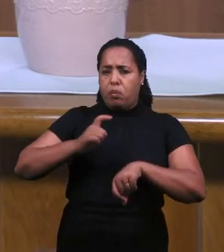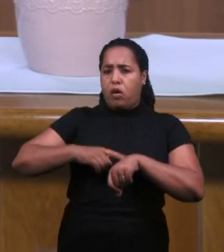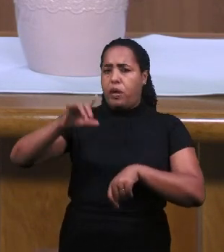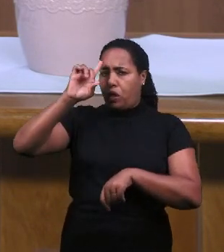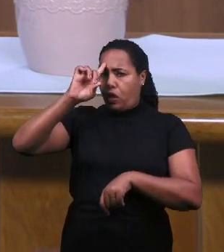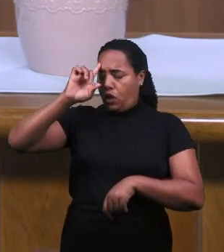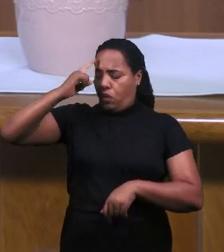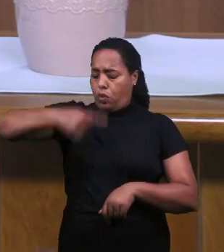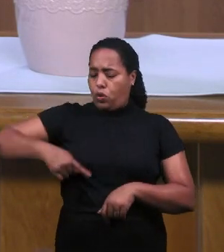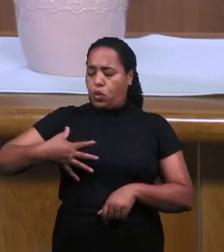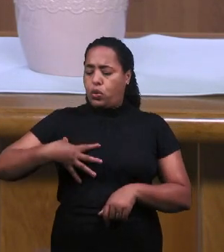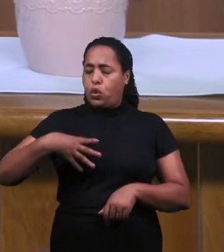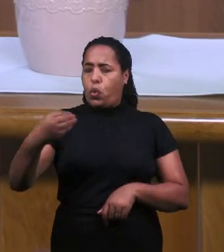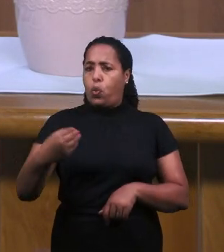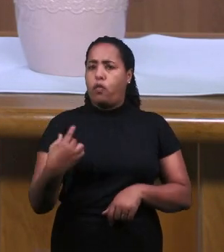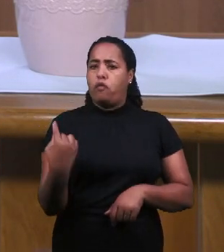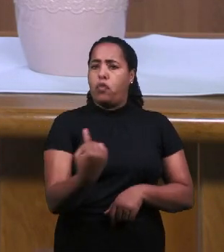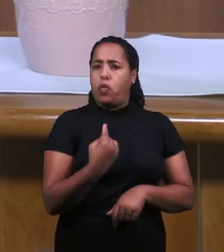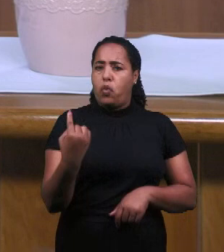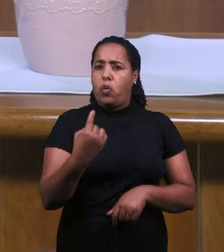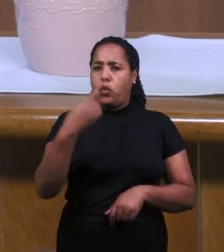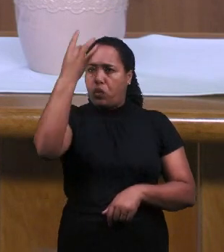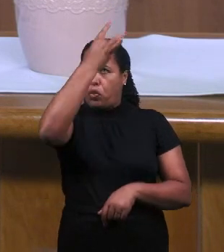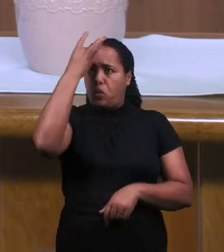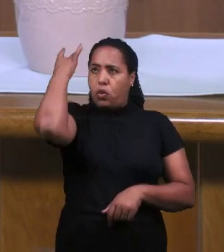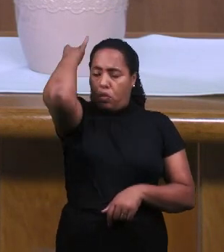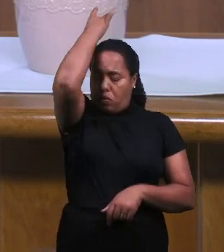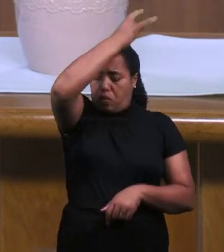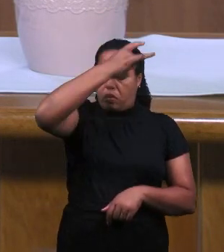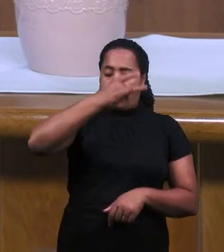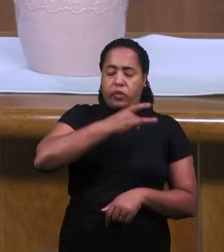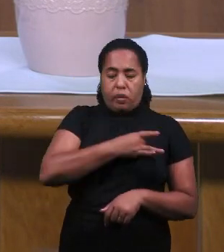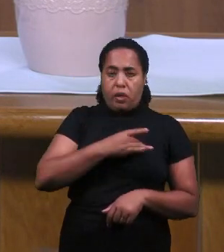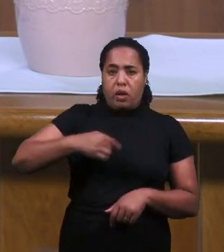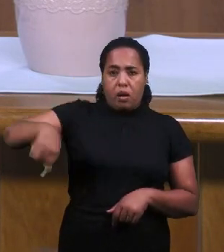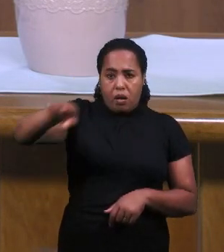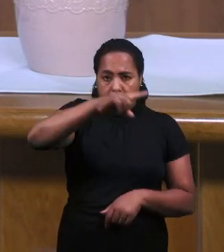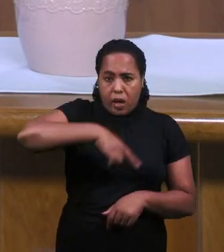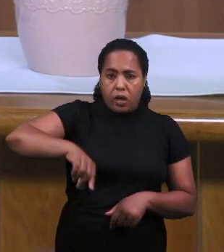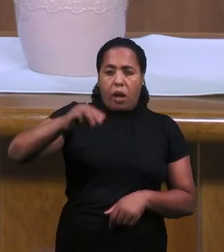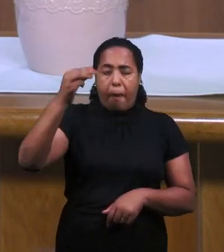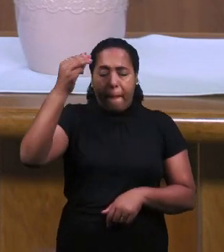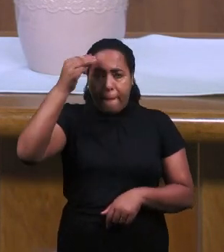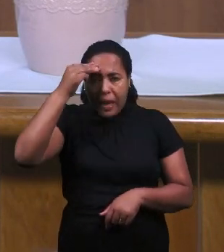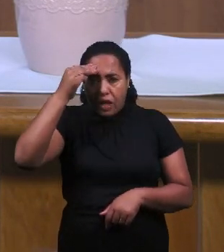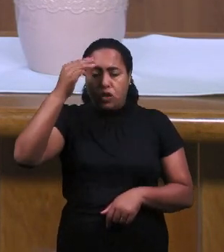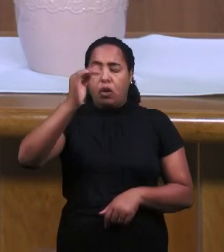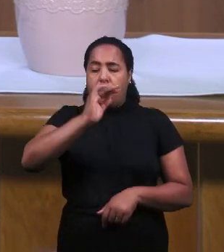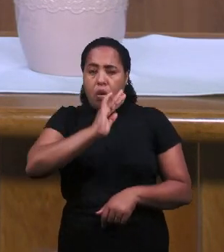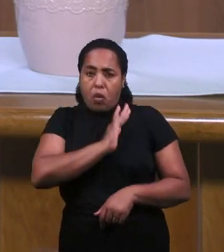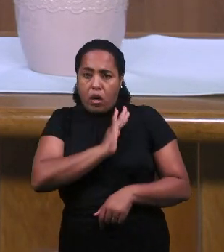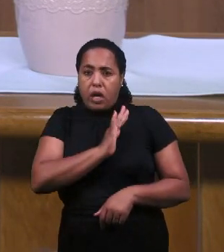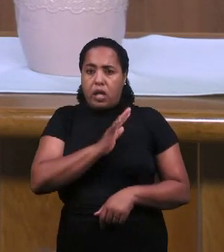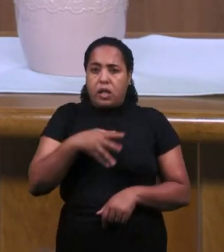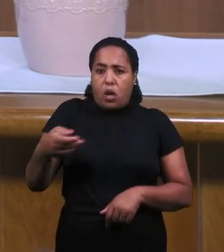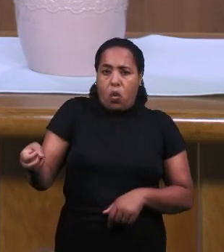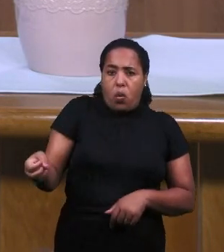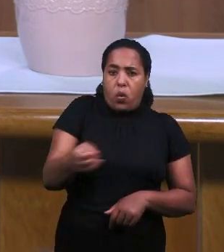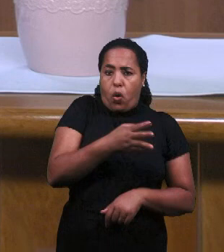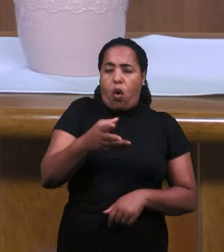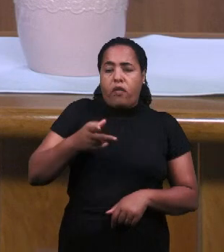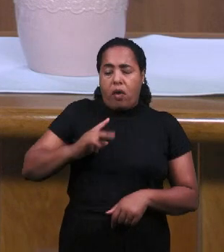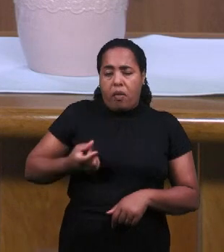Или Вмешательство Божие Потом Мы видим Самое большое Вмешательство Через Сына Своего